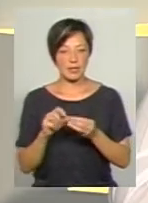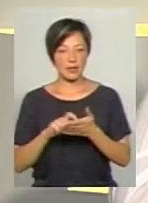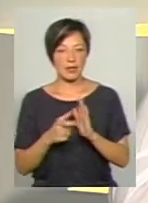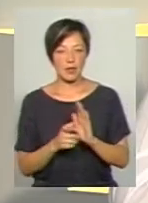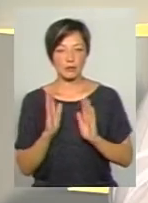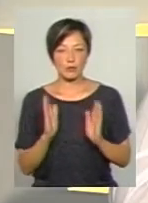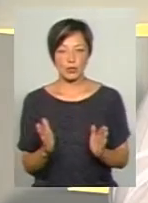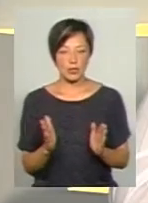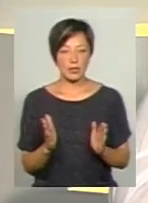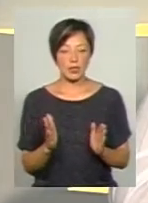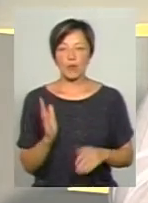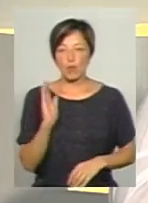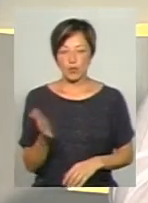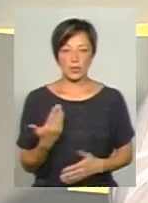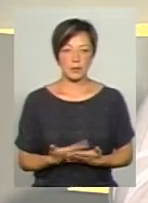буде всього-навсього